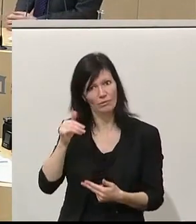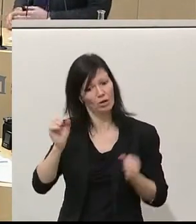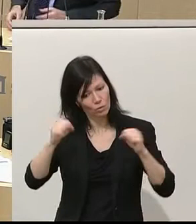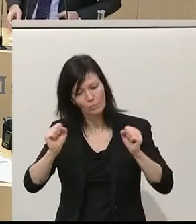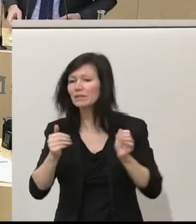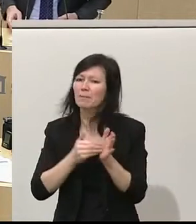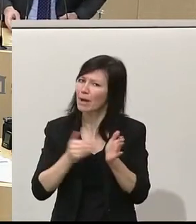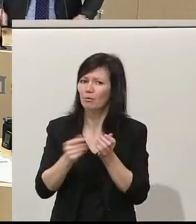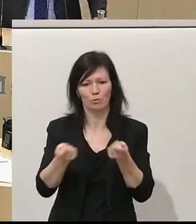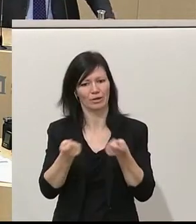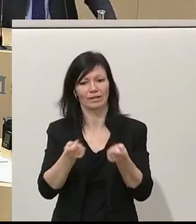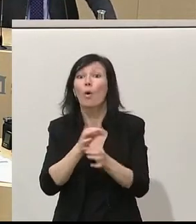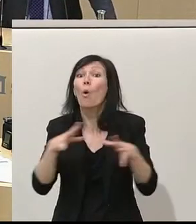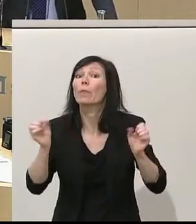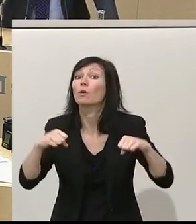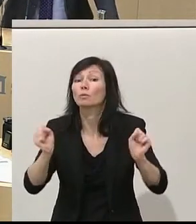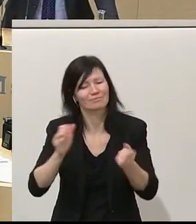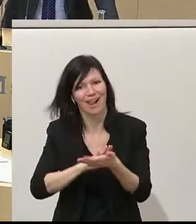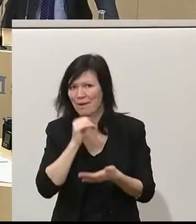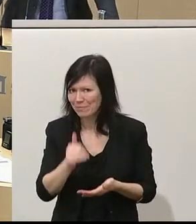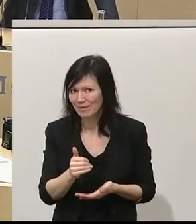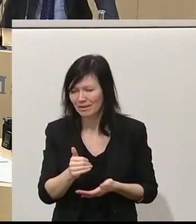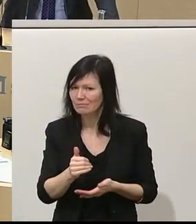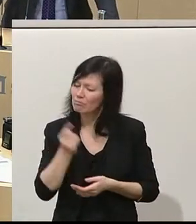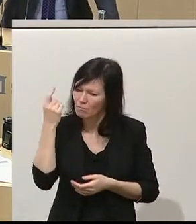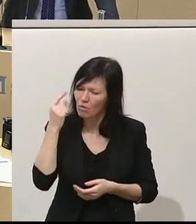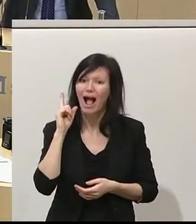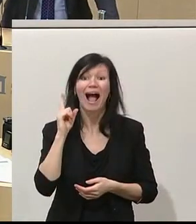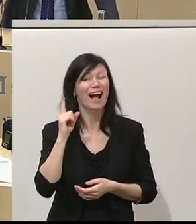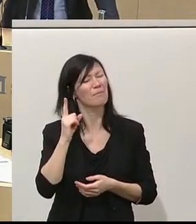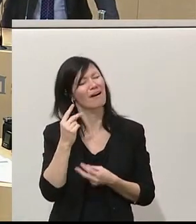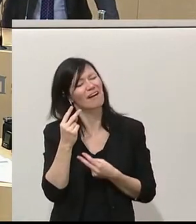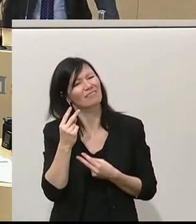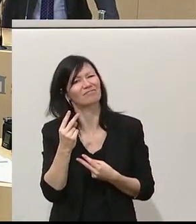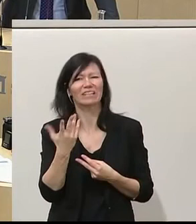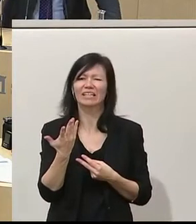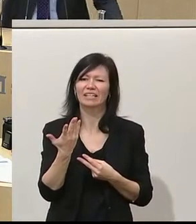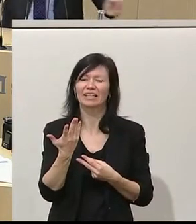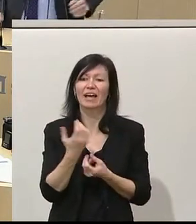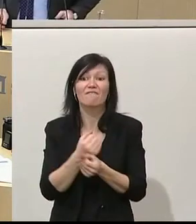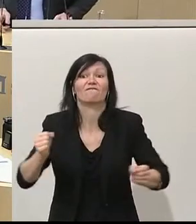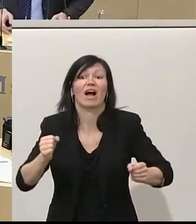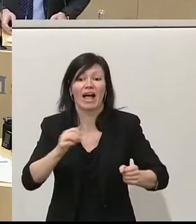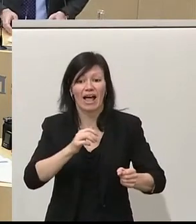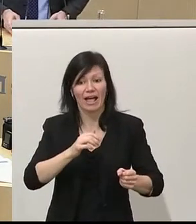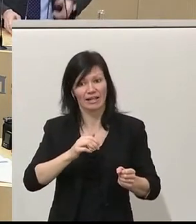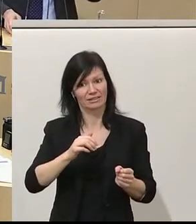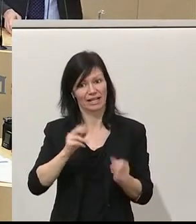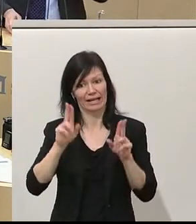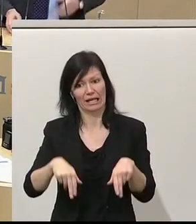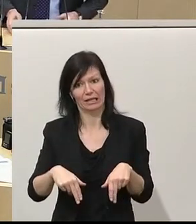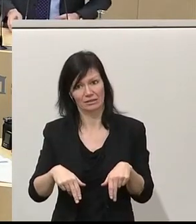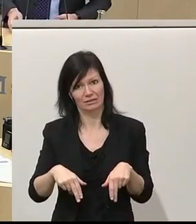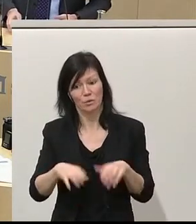kann es nicht funktionieren. Aber bei fundamentalen Grund- und Freiheitsrechten, Herr Vizekanzler, macht man keine Kompromisse und wenn die Frau